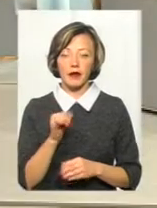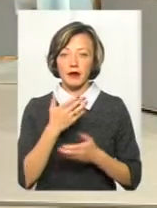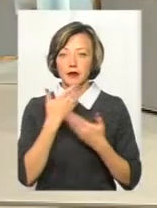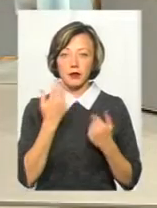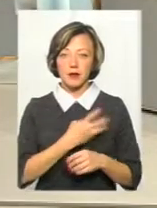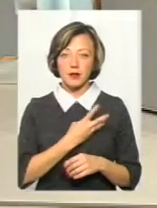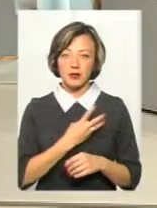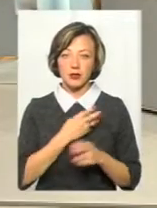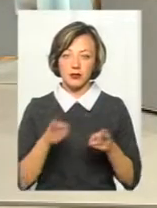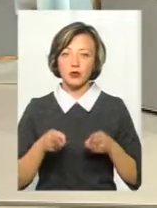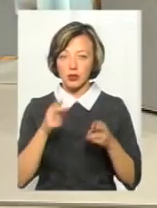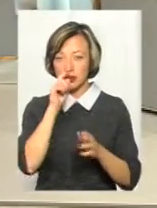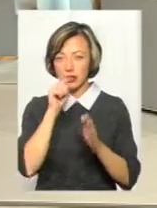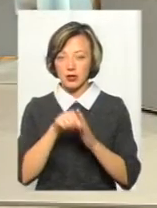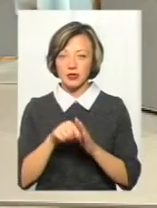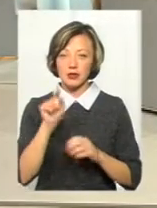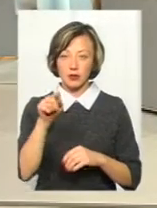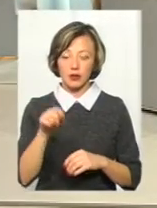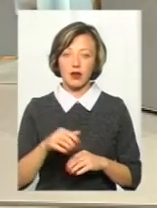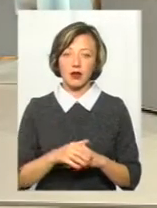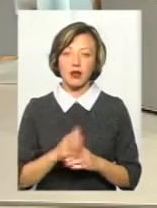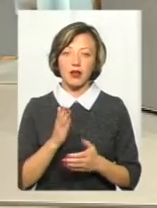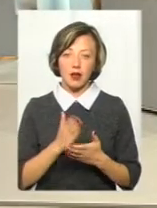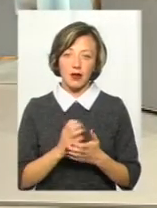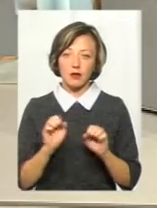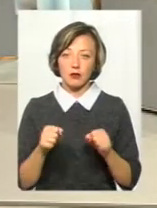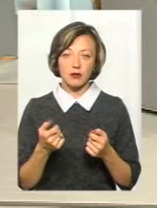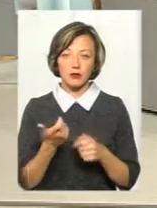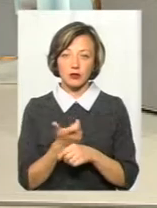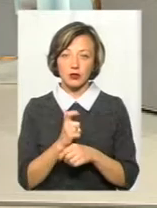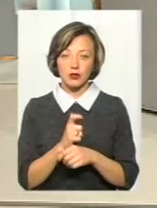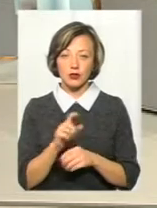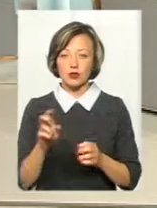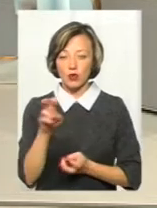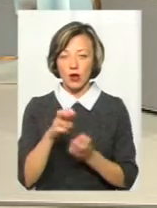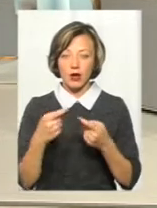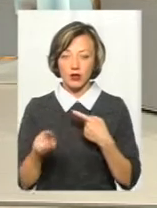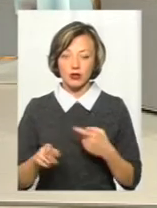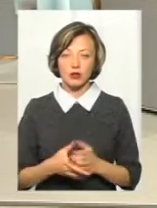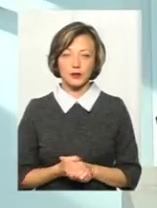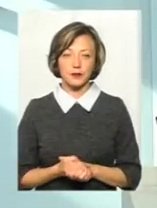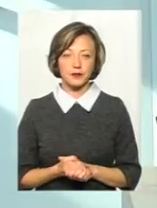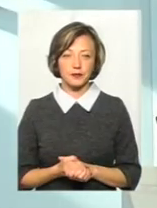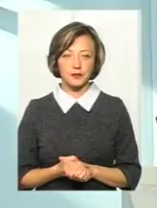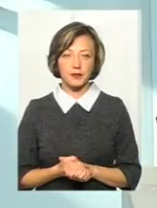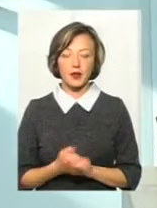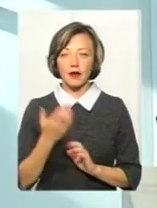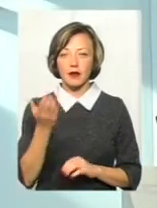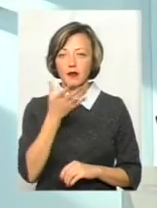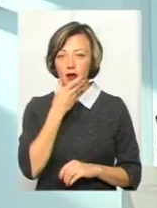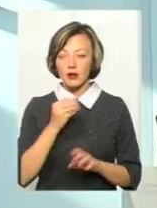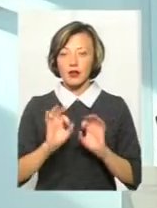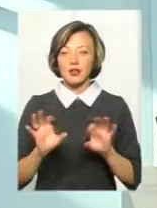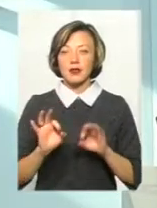бажання в злочинця лізти. Тому що є варіантів набагато більше, шукає інше. От ви гарно розказали про